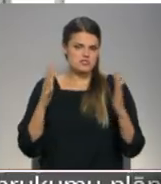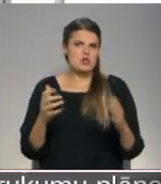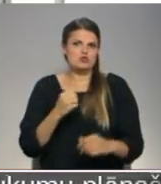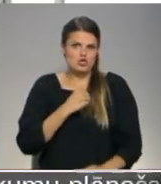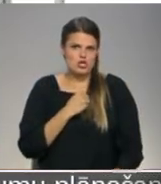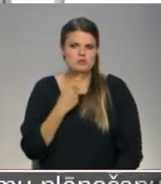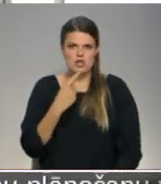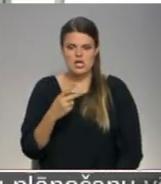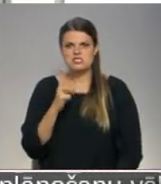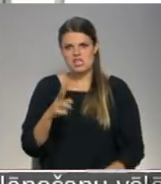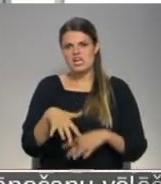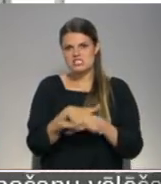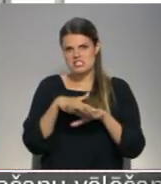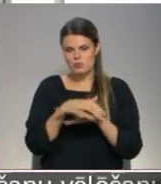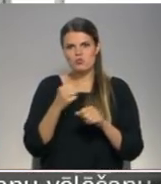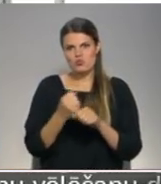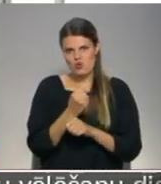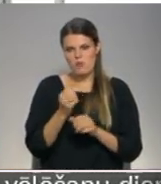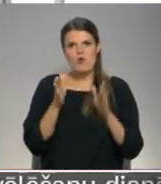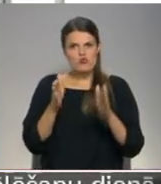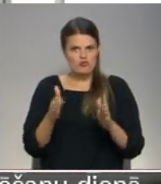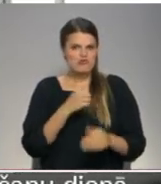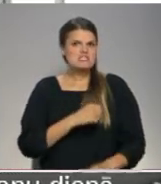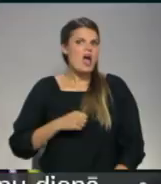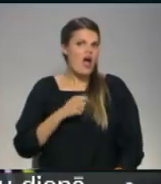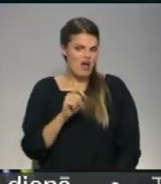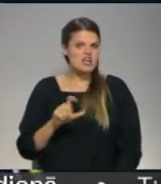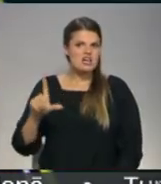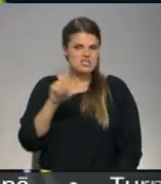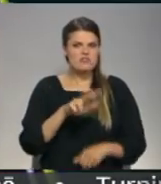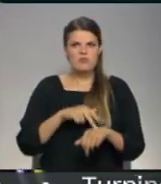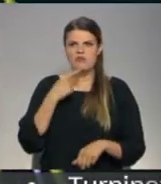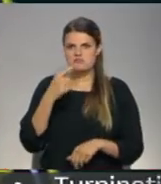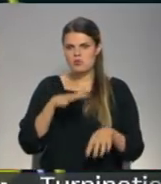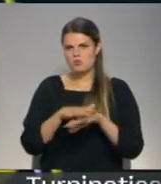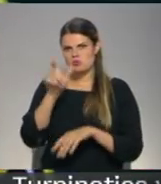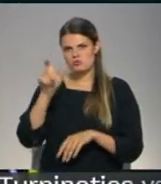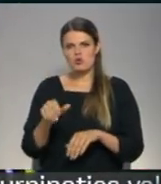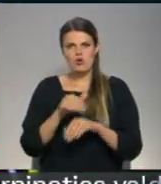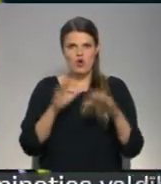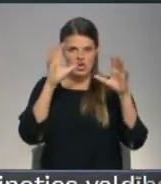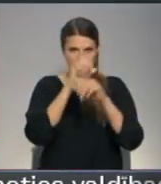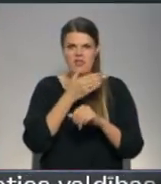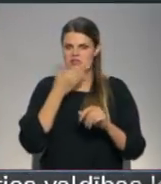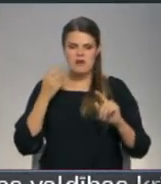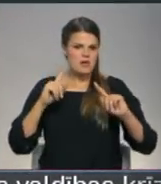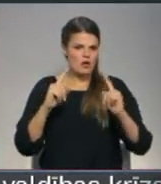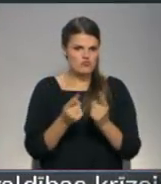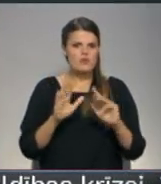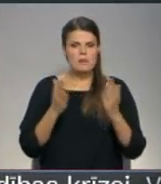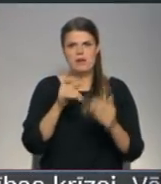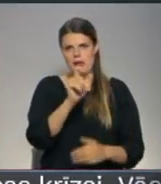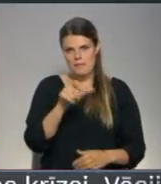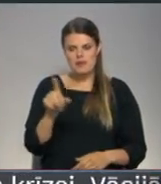jāsaka, ka sabiedrība tomēr ir kļūs agresīvāk rietni. Policija atzīst, ka uzbrucais gan konkrētajā naktī nav izdevies nodvert, bet